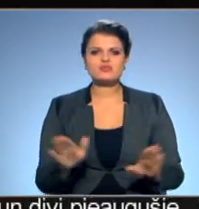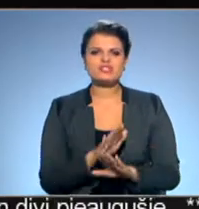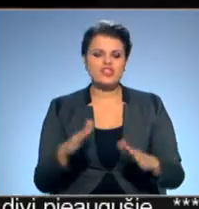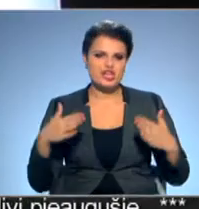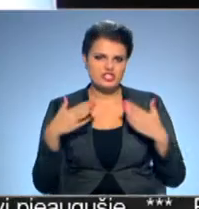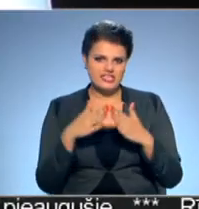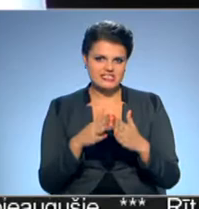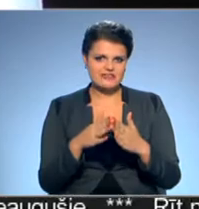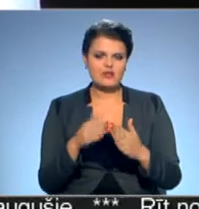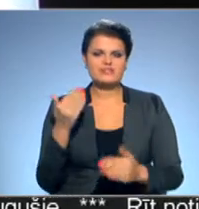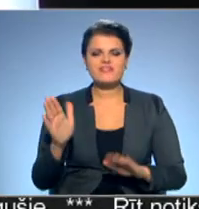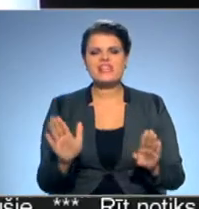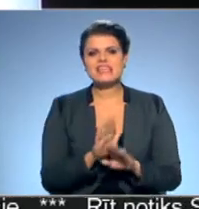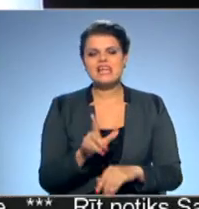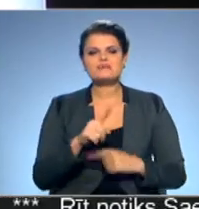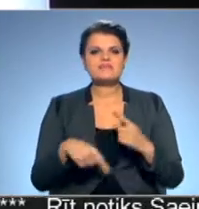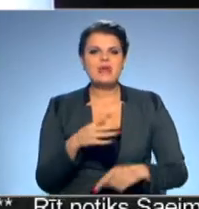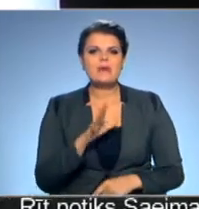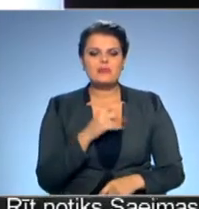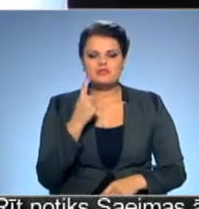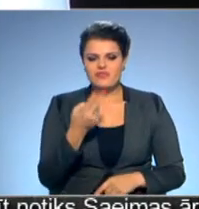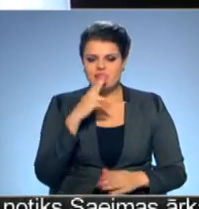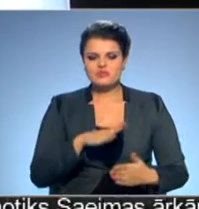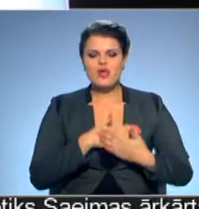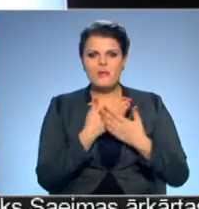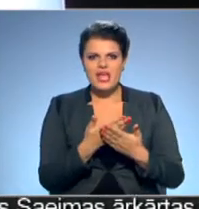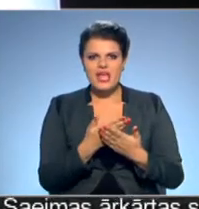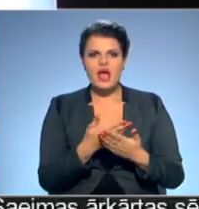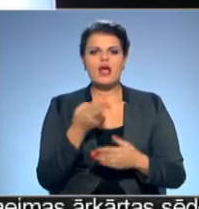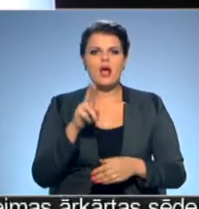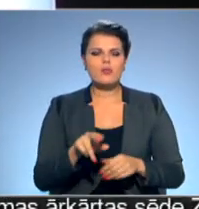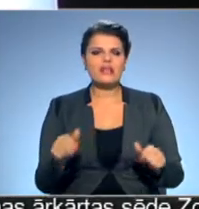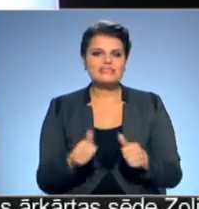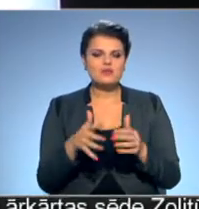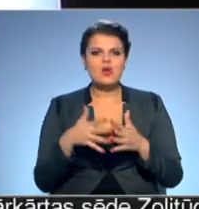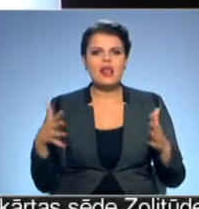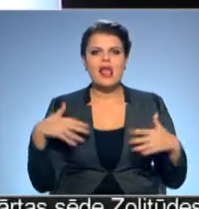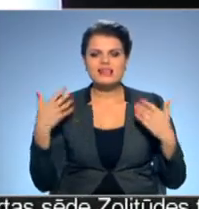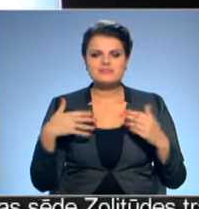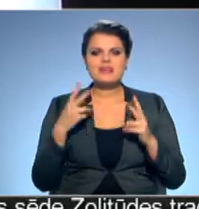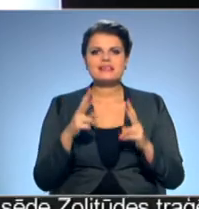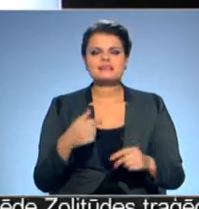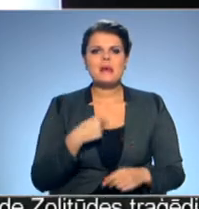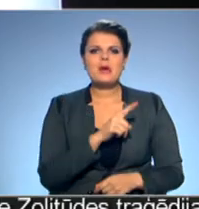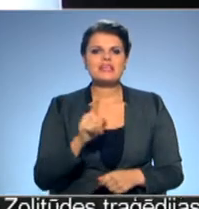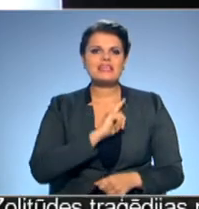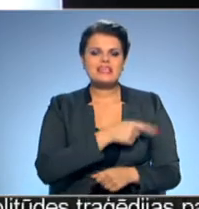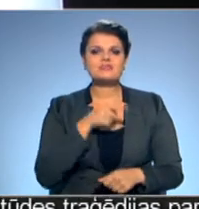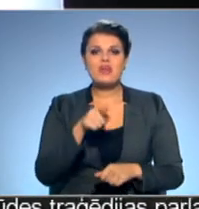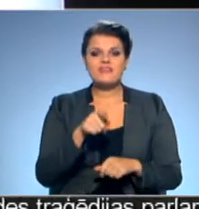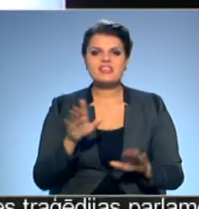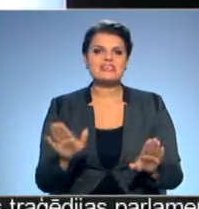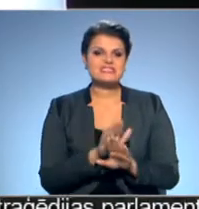svētkus. Mārtiņa dziesmas ir bijusi vienmēr man vienas tādas no mīļākajām. Līdz ar to ir liels prieks, ka arī man ir iespēja viņas izpildīt.